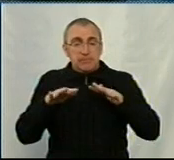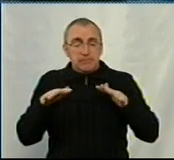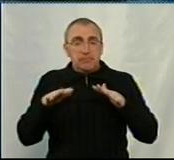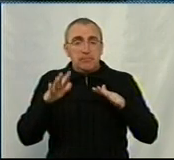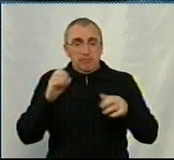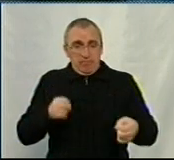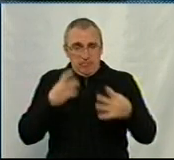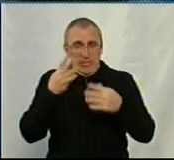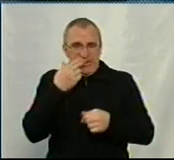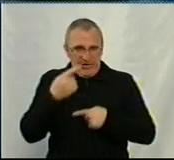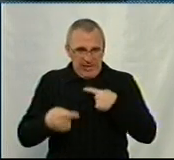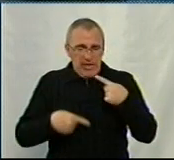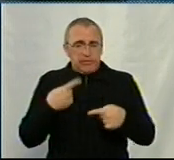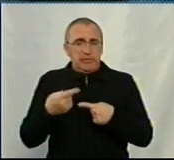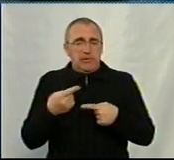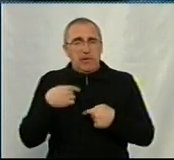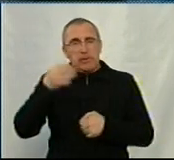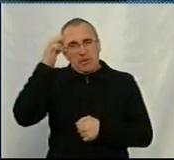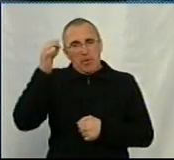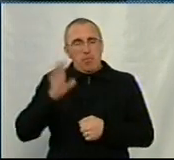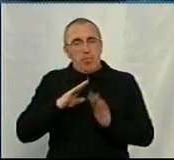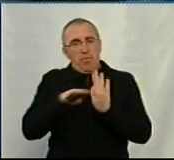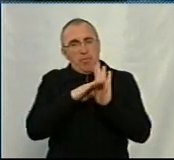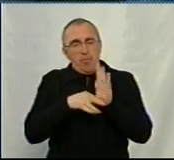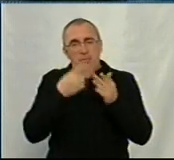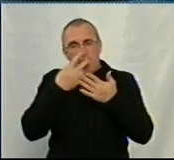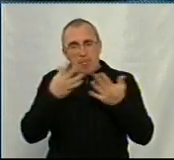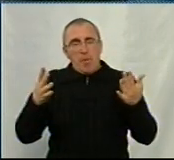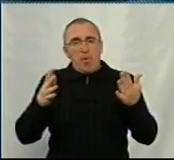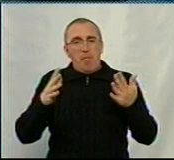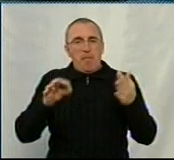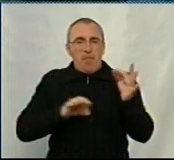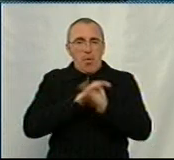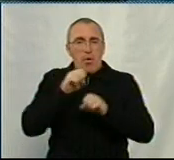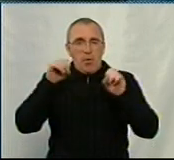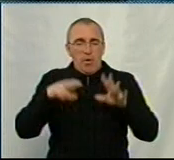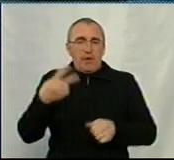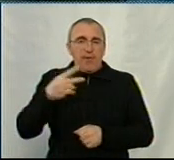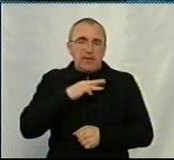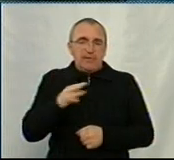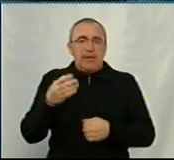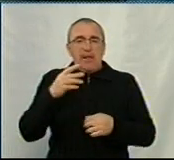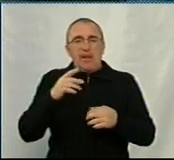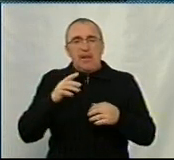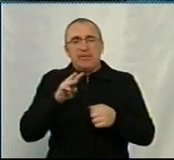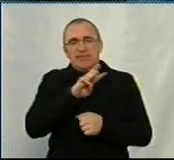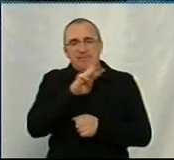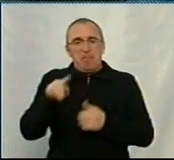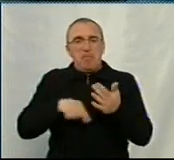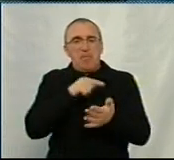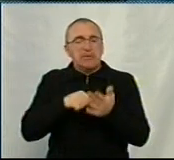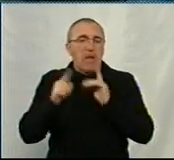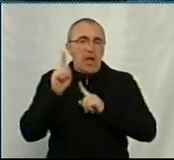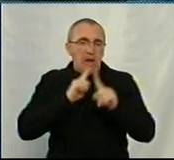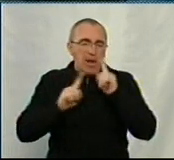залишатиметься традиційним. Я просто згадую на пам'ять норму про оприлюднення проєкту рішення за 20 днів на сайті міської ради, чи в